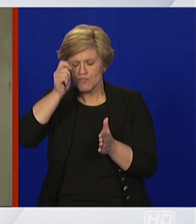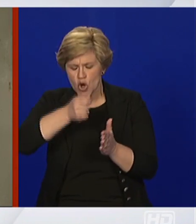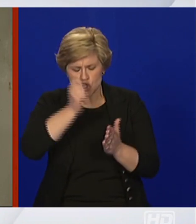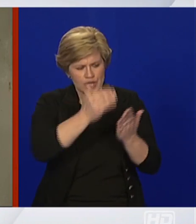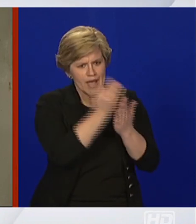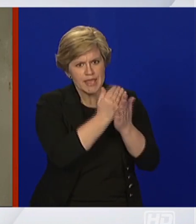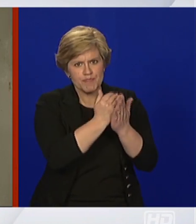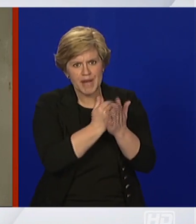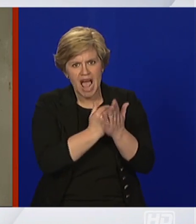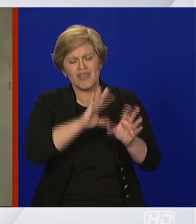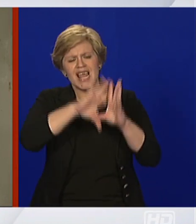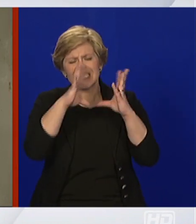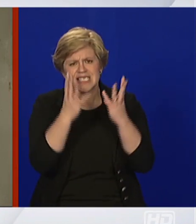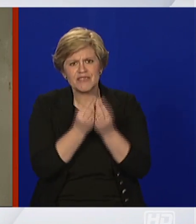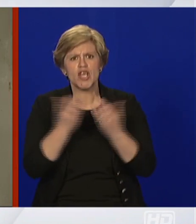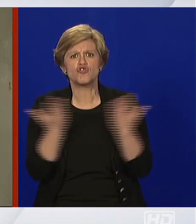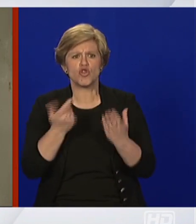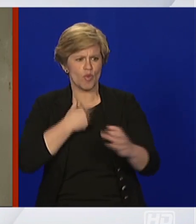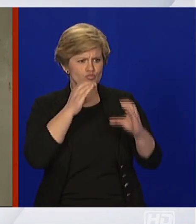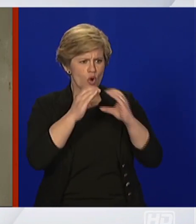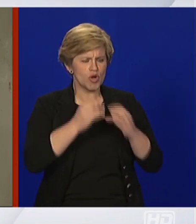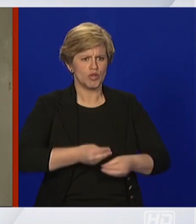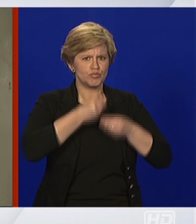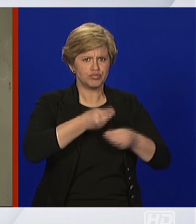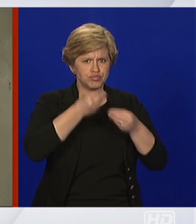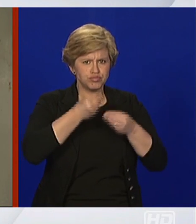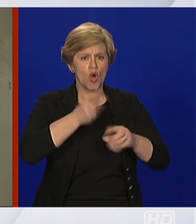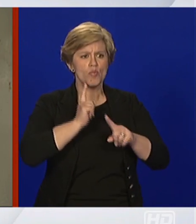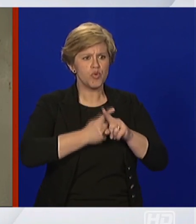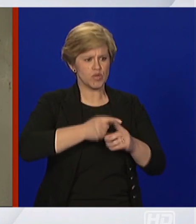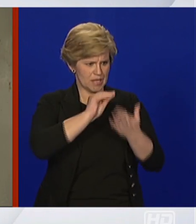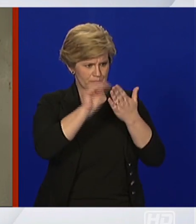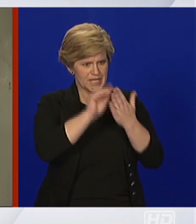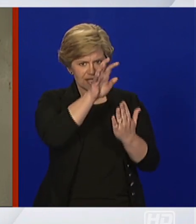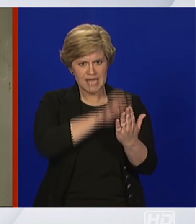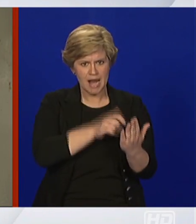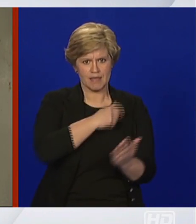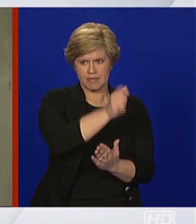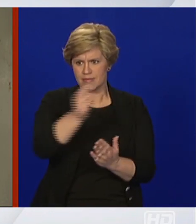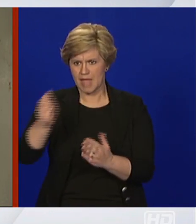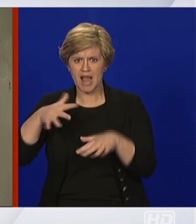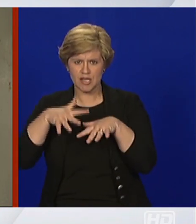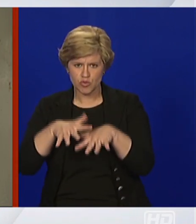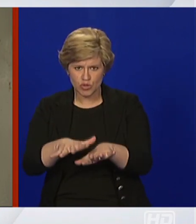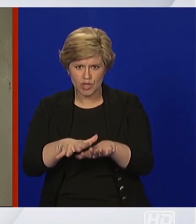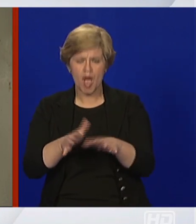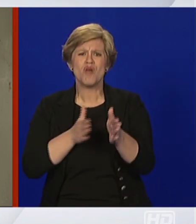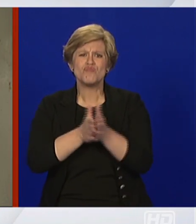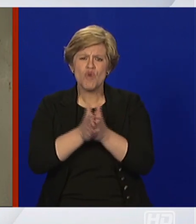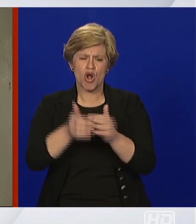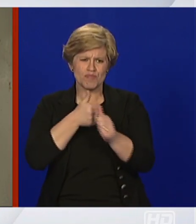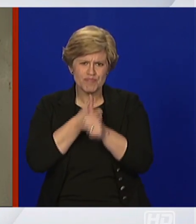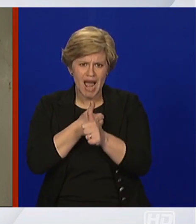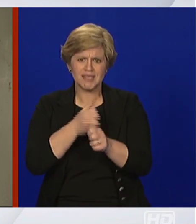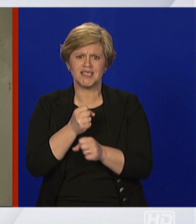svim našim dosadašnjim komunikacijama i u pisanom obliku dali našim građanima i uvijek posebna pažnja